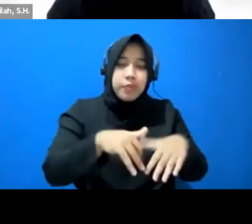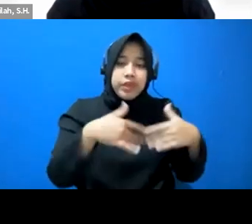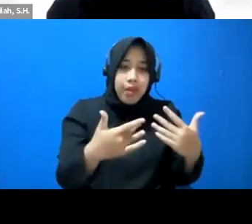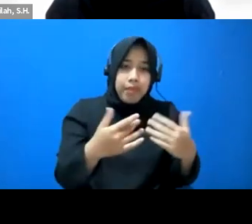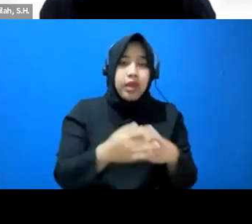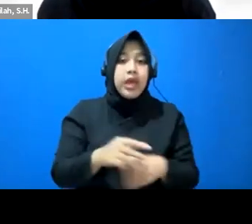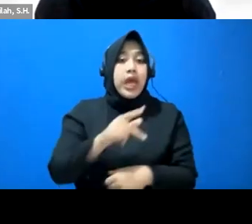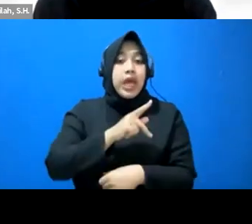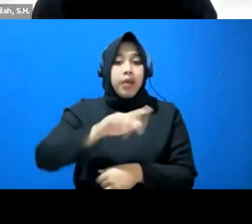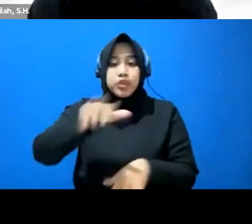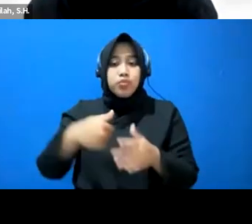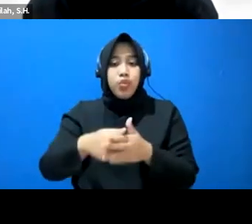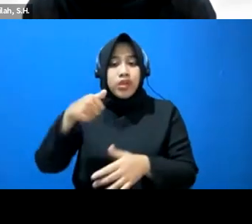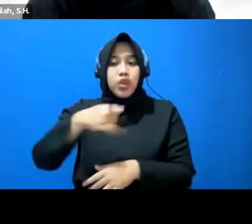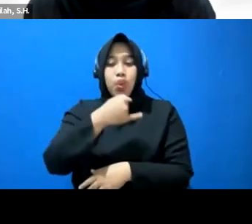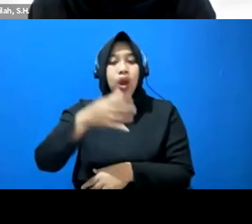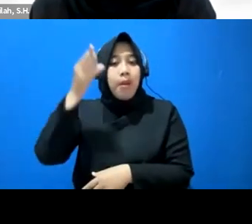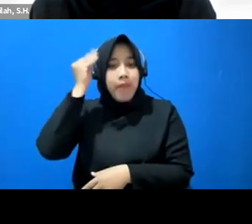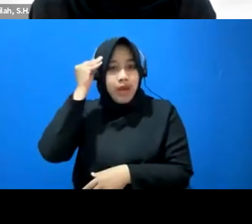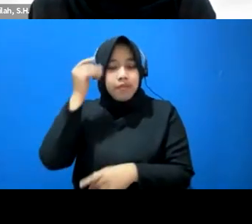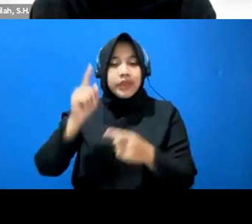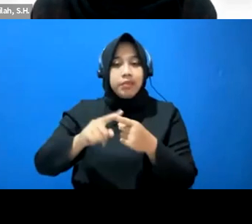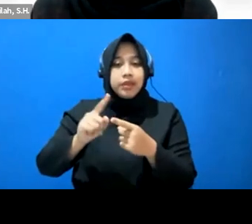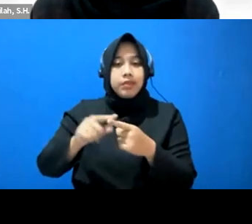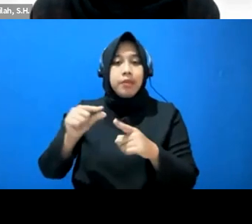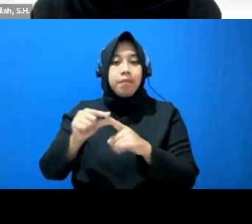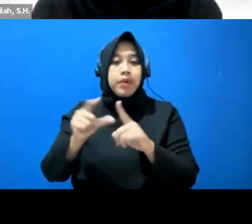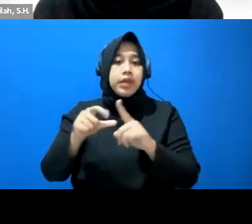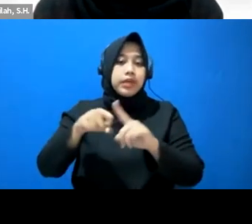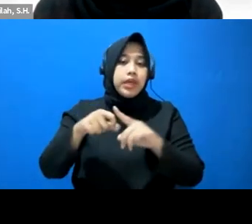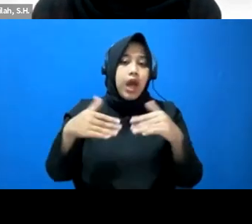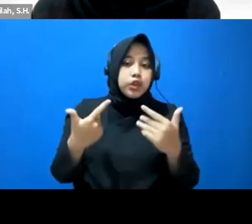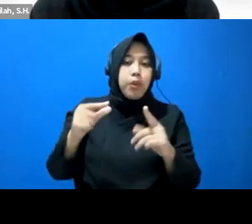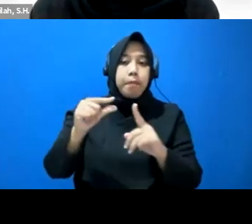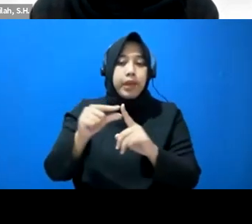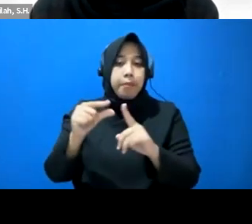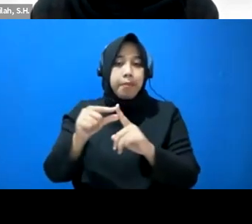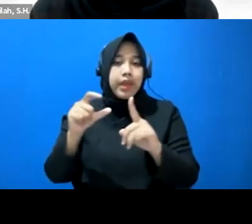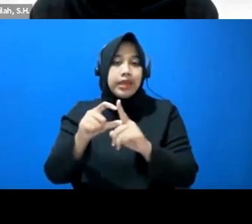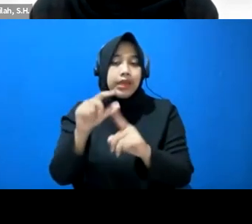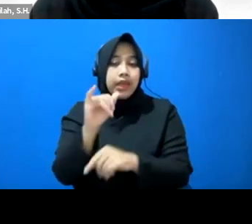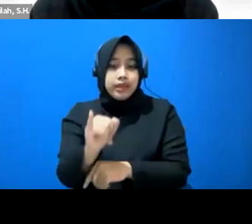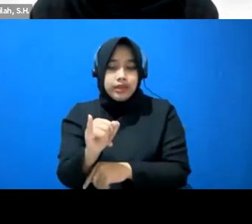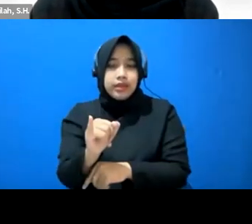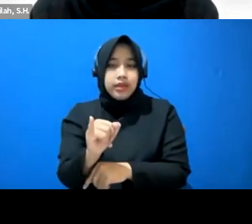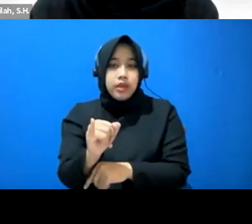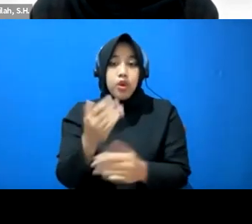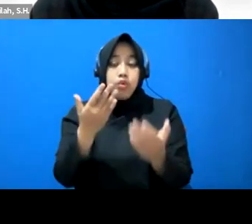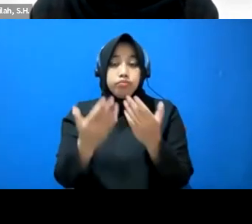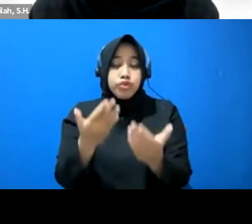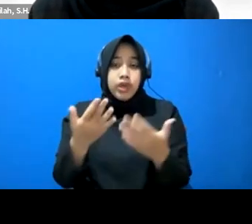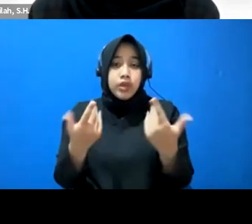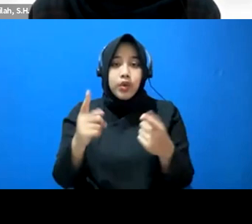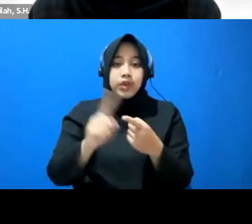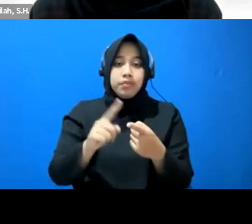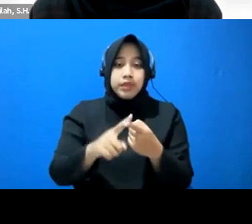paham semuanya jadi teman-teman perdikah atau PPDI atau apa itu mungkin atau teman